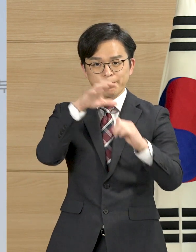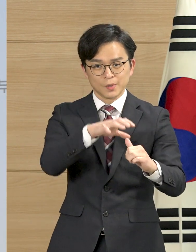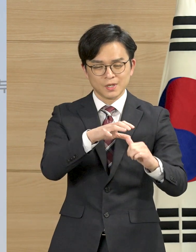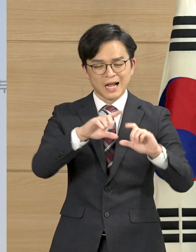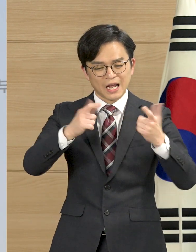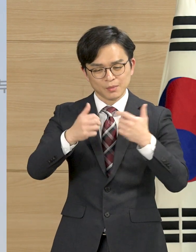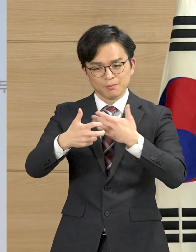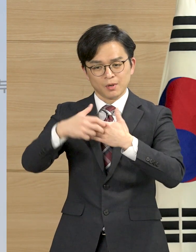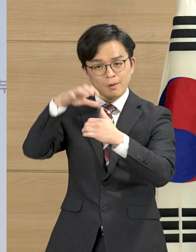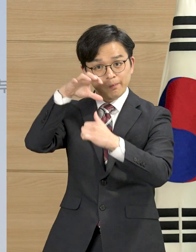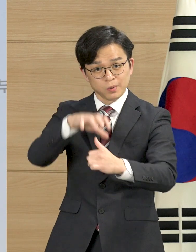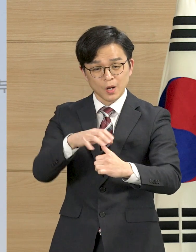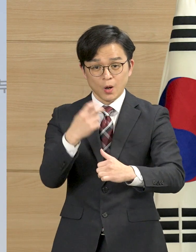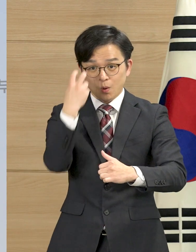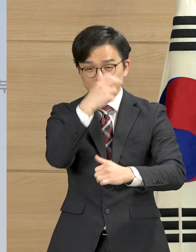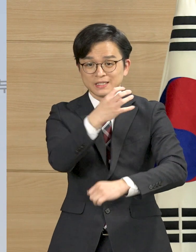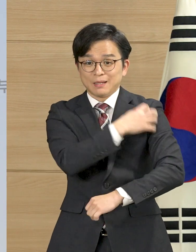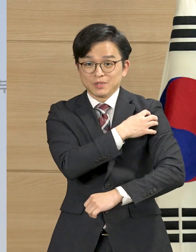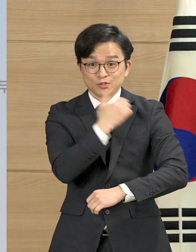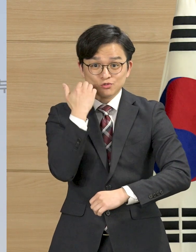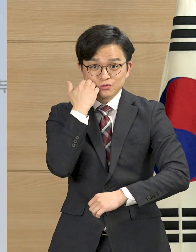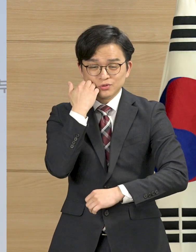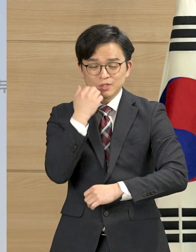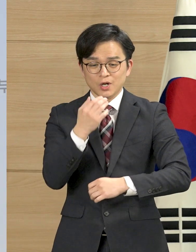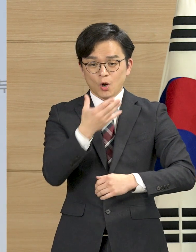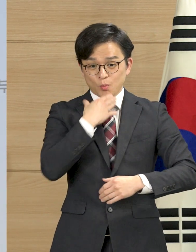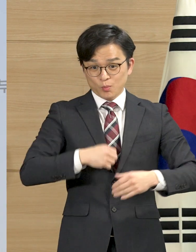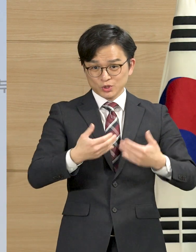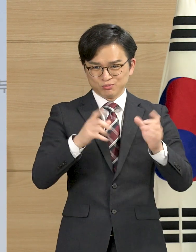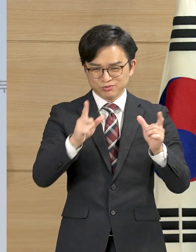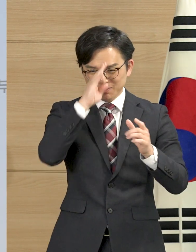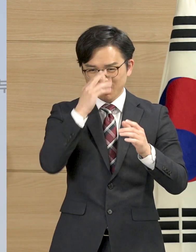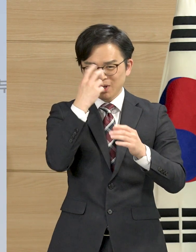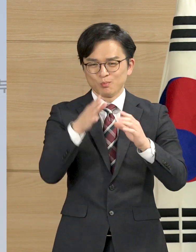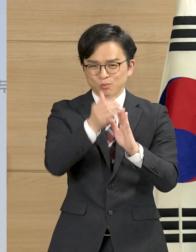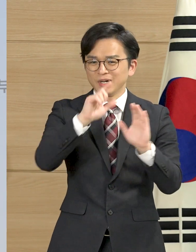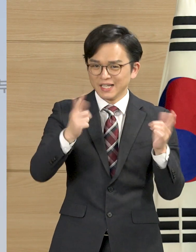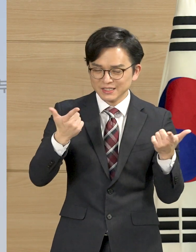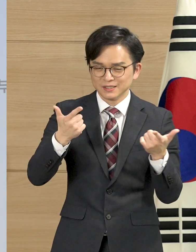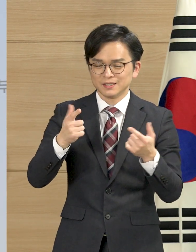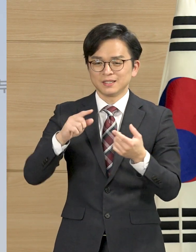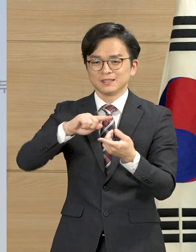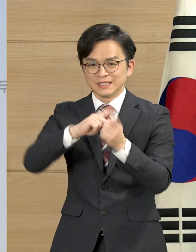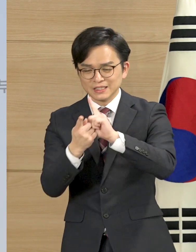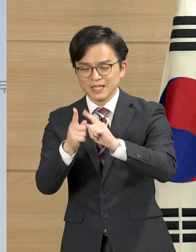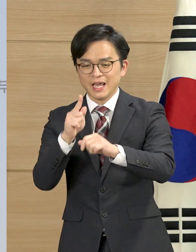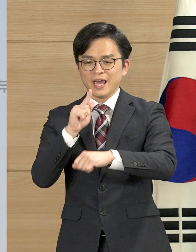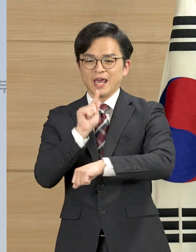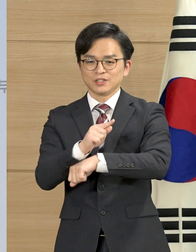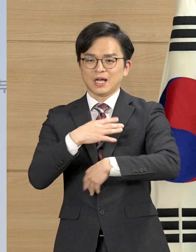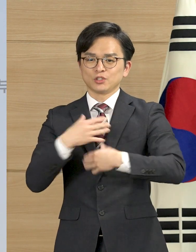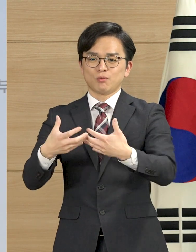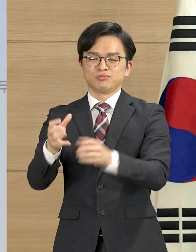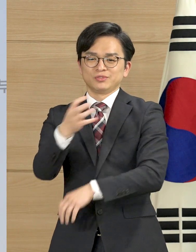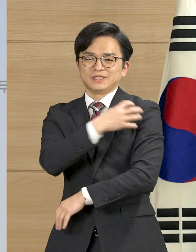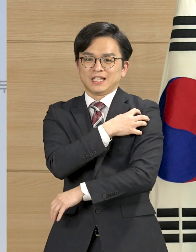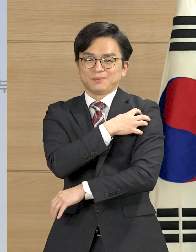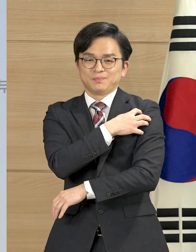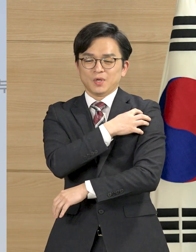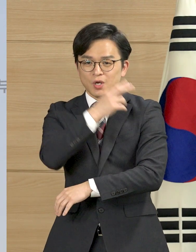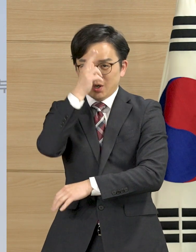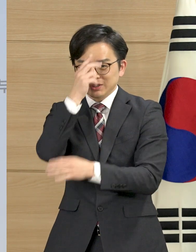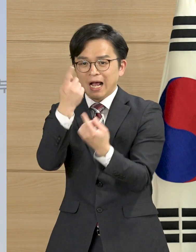격리자 관리는 이제 질병관리본부가 아니라 행정안전부가 전담하여 각 지자체, 경찰 등과 함께